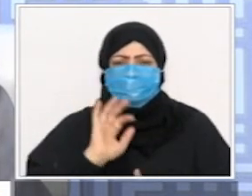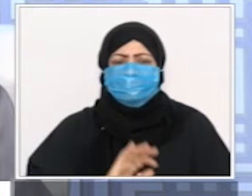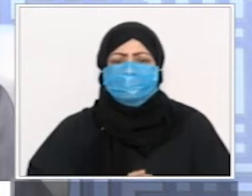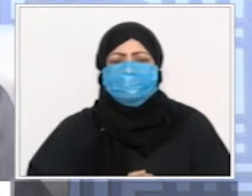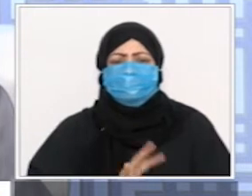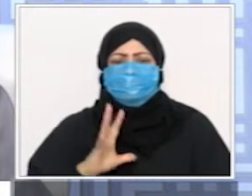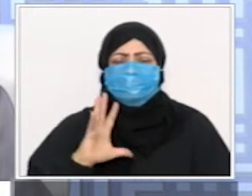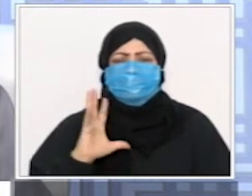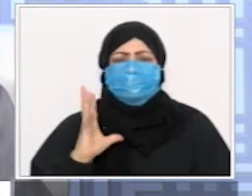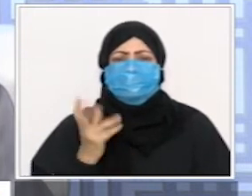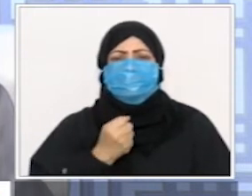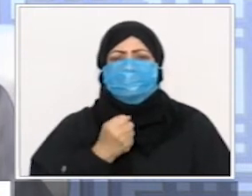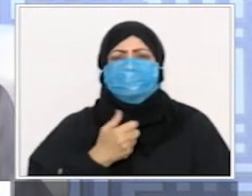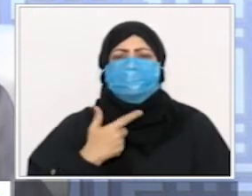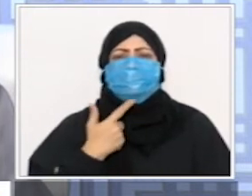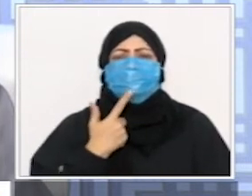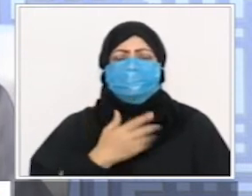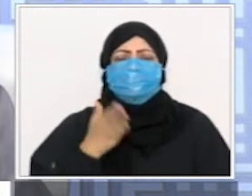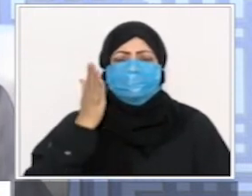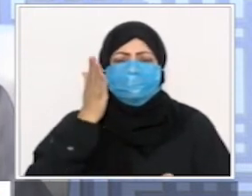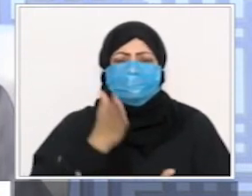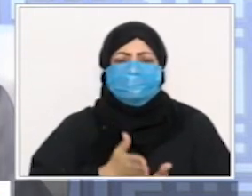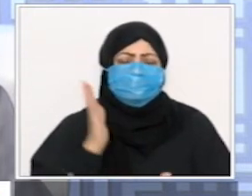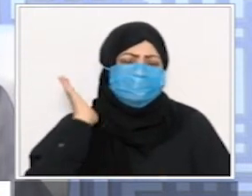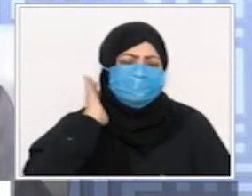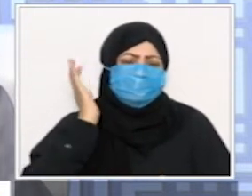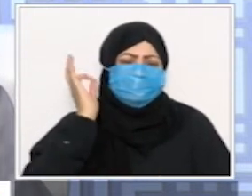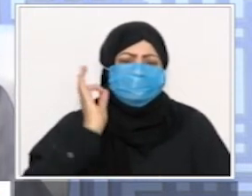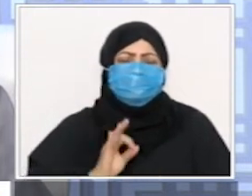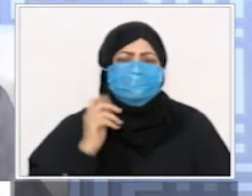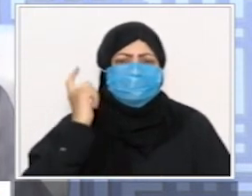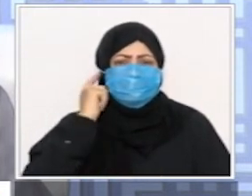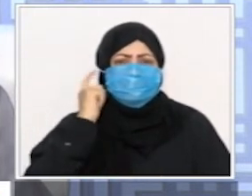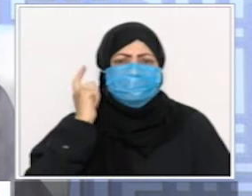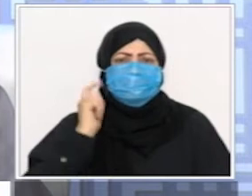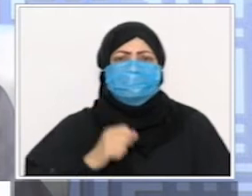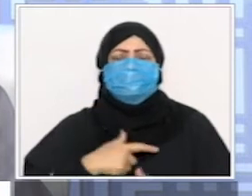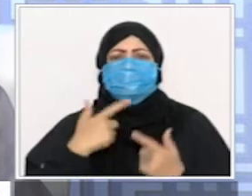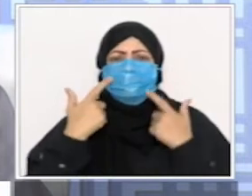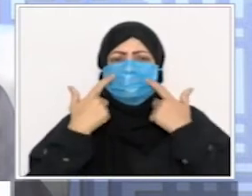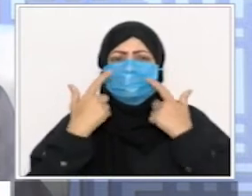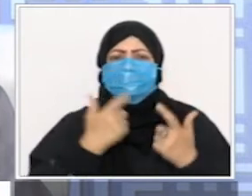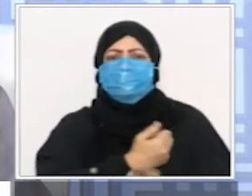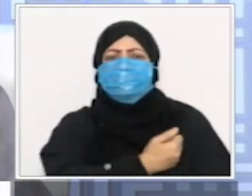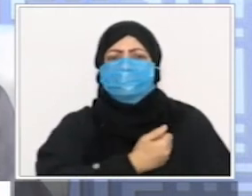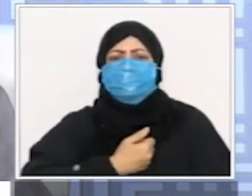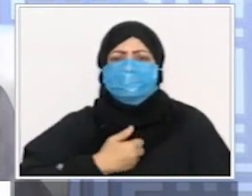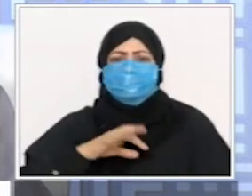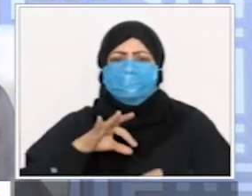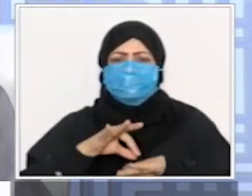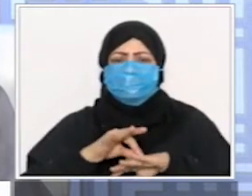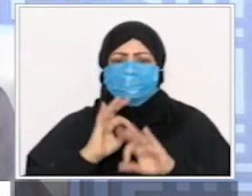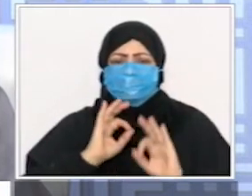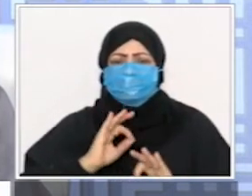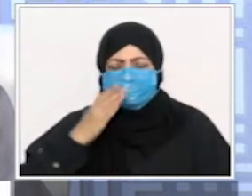المؤذن أمين على عبادة الناس سواء من الصلاة أو من الصوم